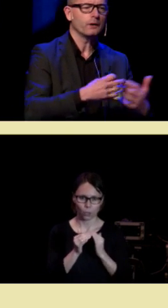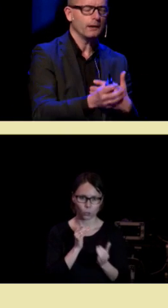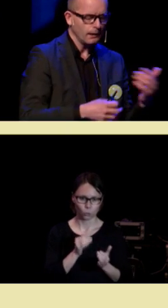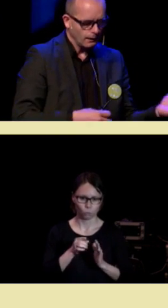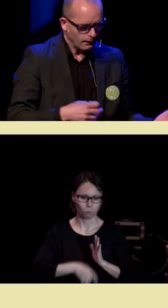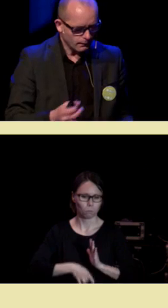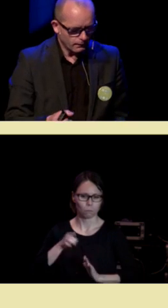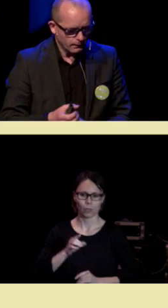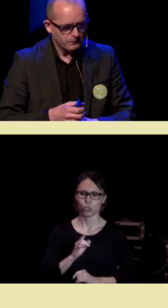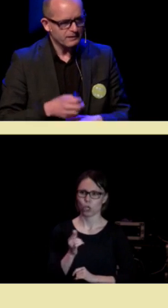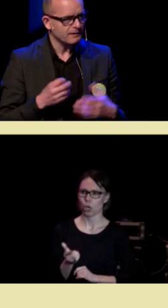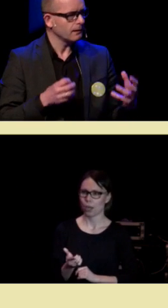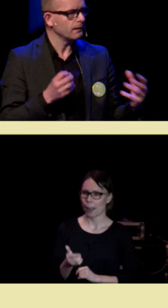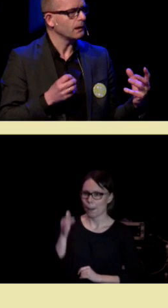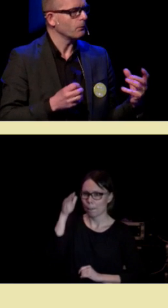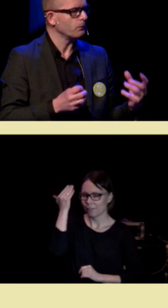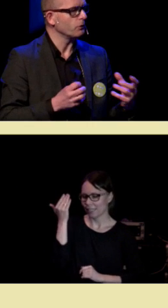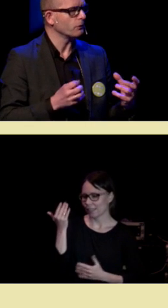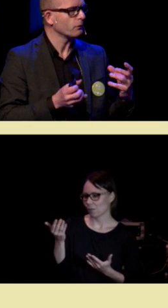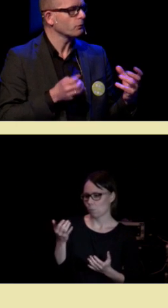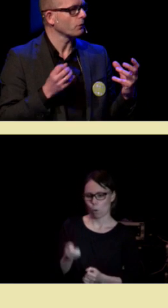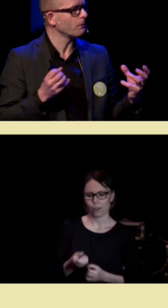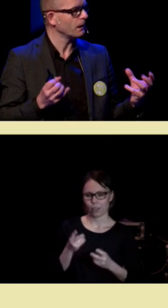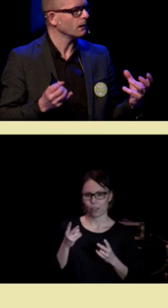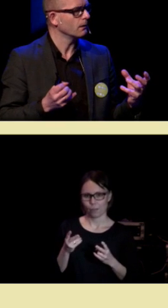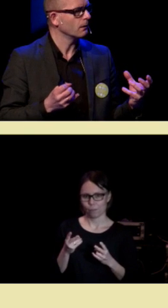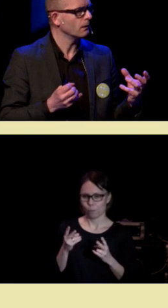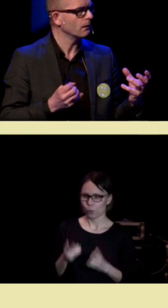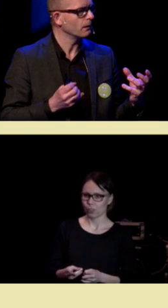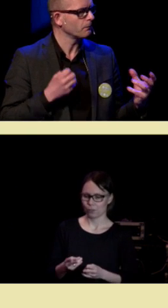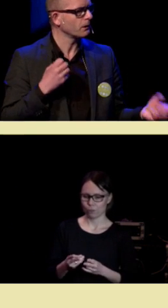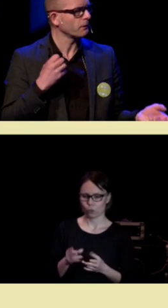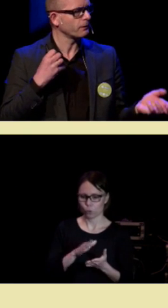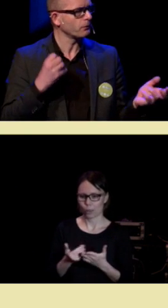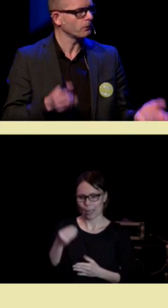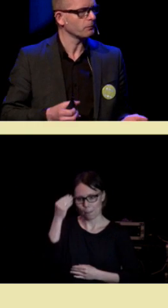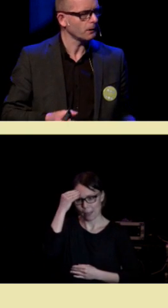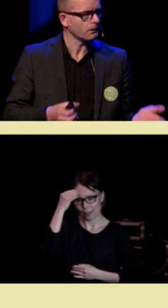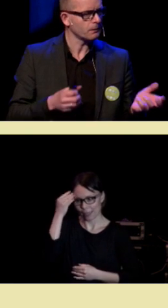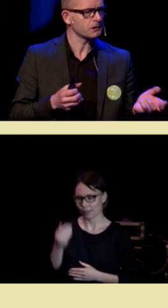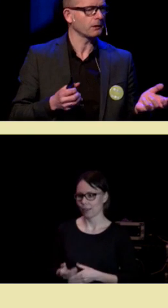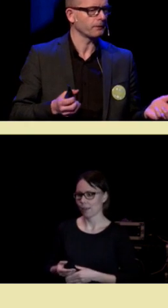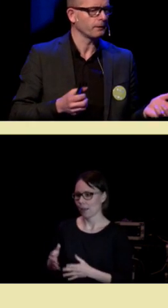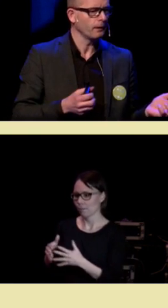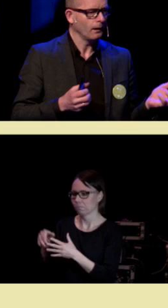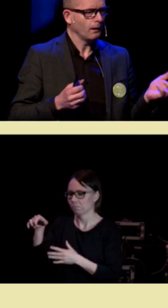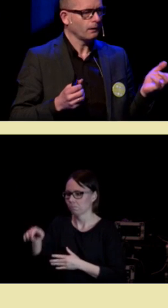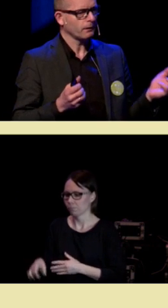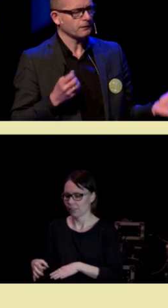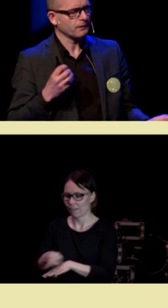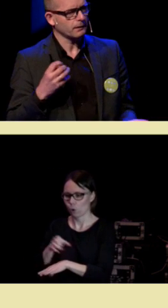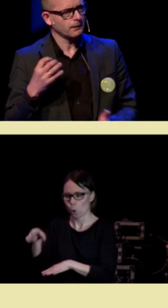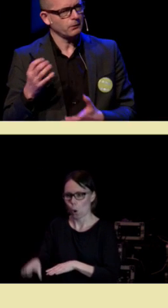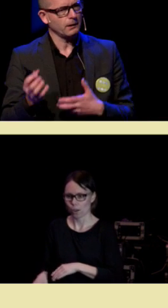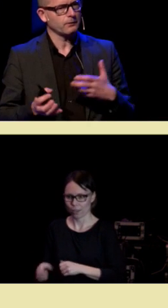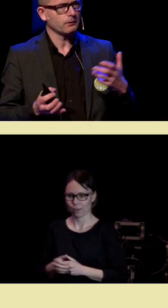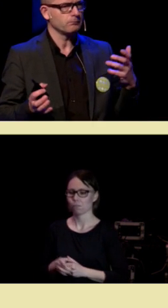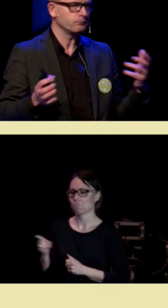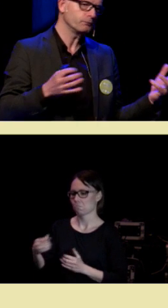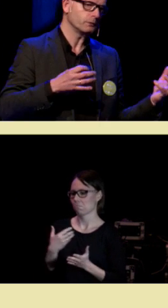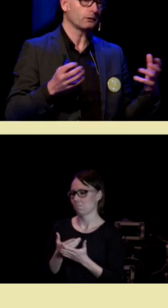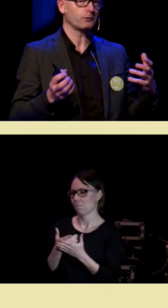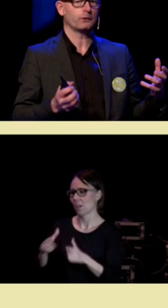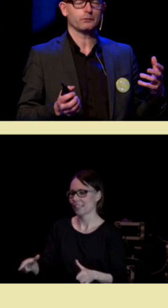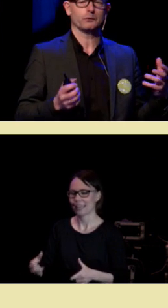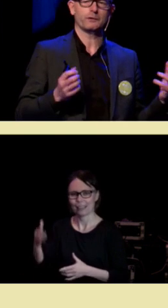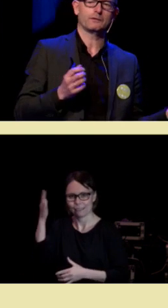fordi bevisstheten ikke må benyttes for å tolke mening. En amerikansk neurolog som heter Ramachandran, han har lansert en teori som